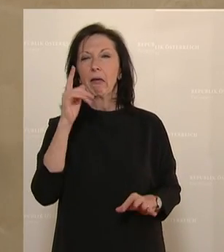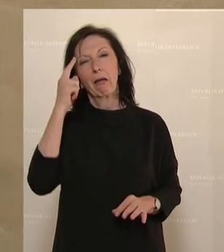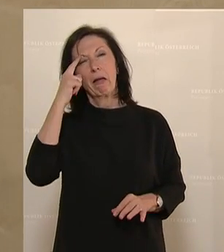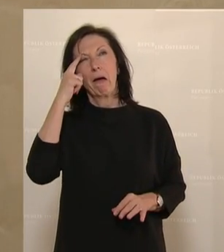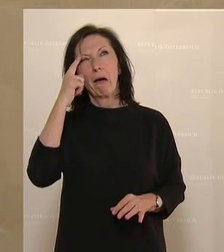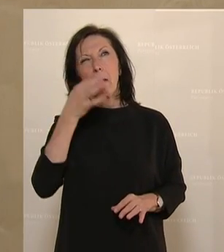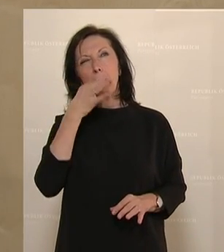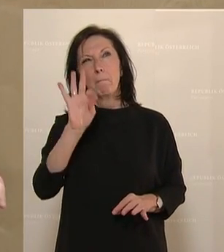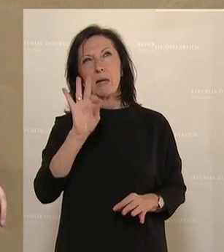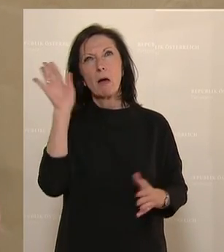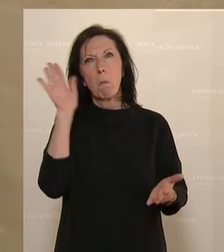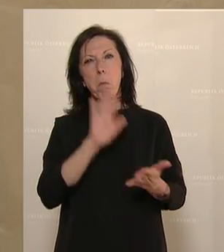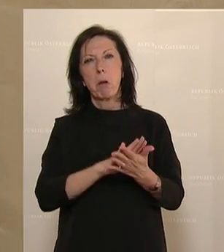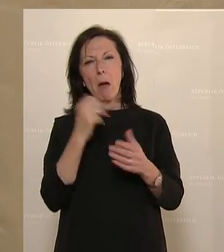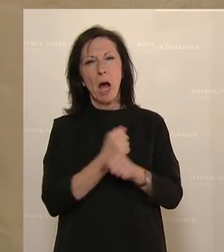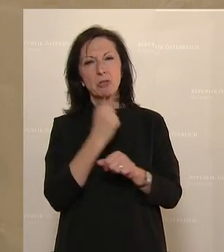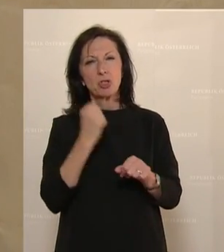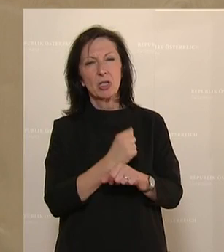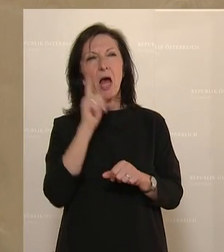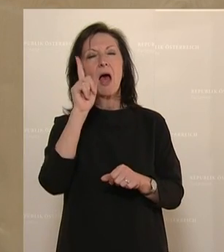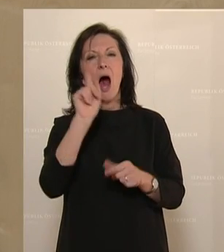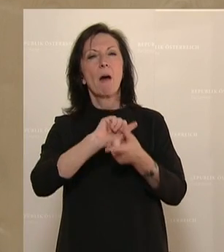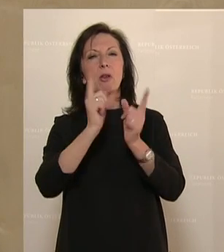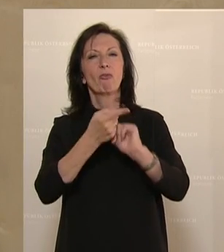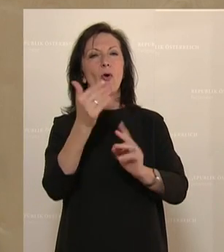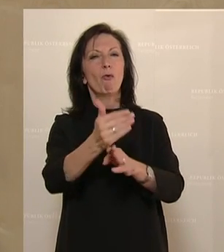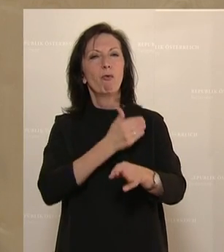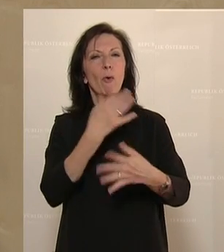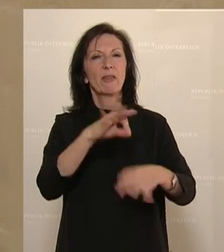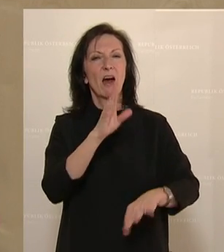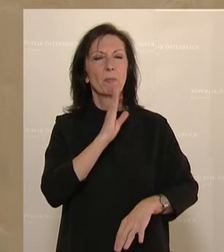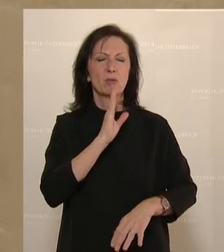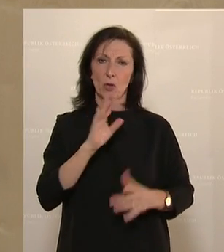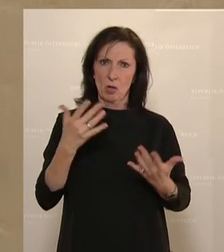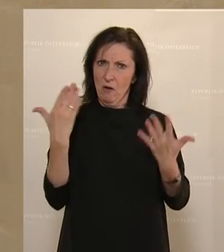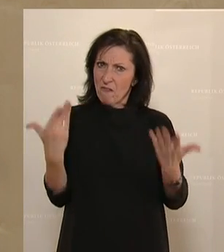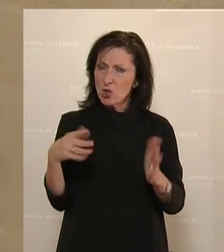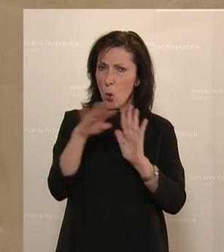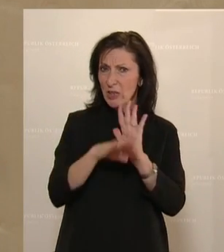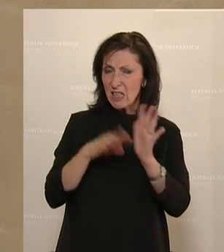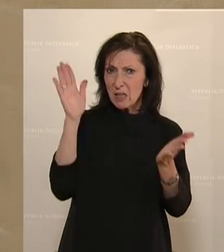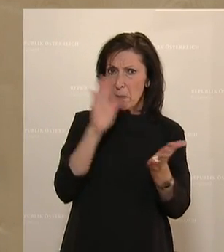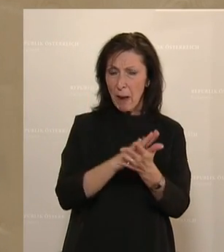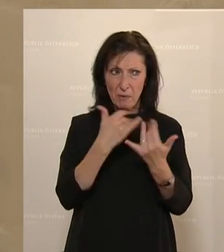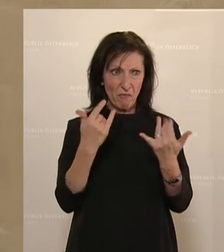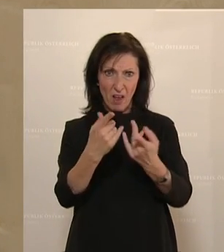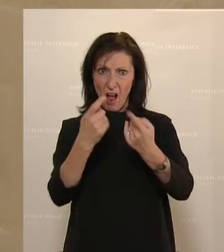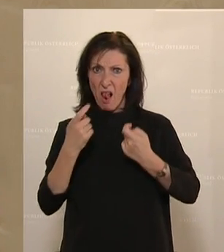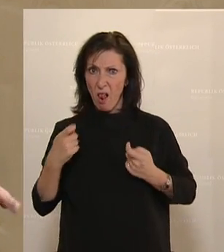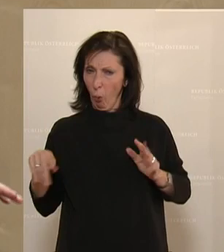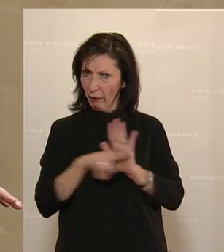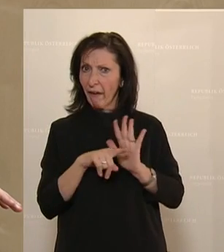ein negativer Arbeitsanreiz, der hier gesetzt wird. Und dann muss man schon auch eines sehen,